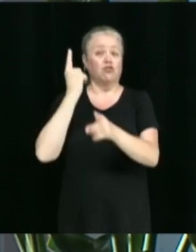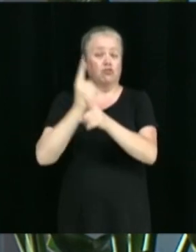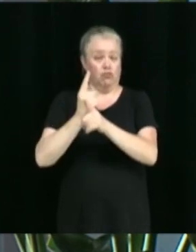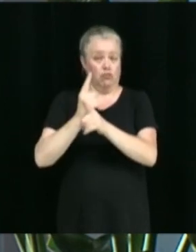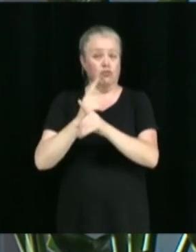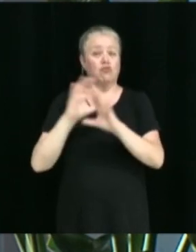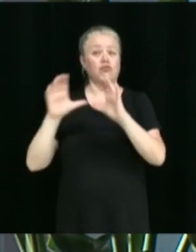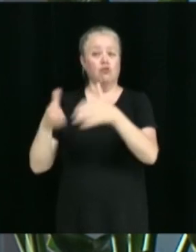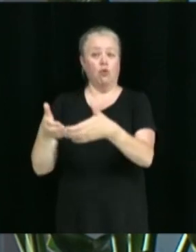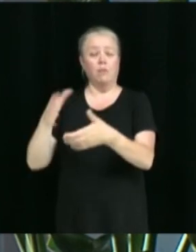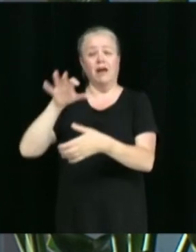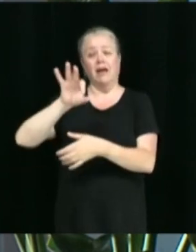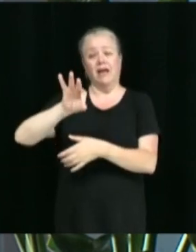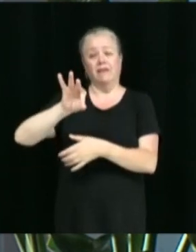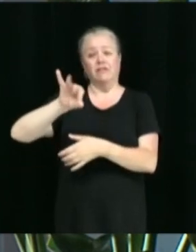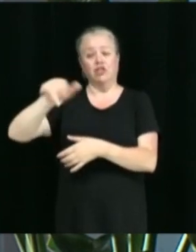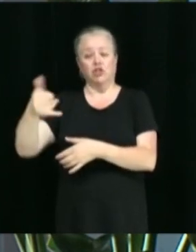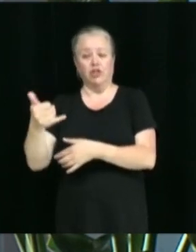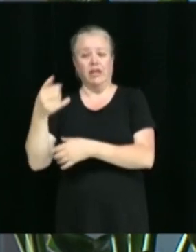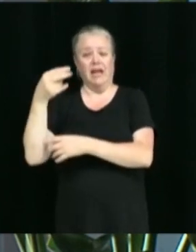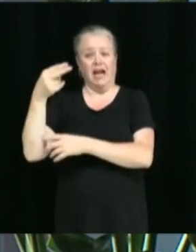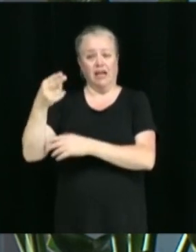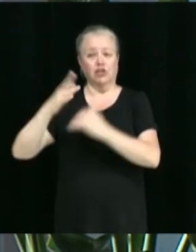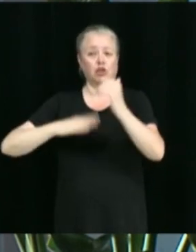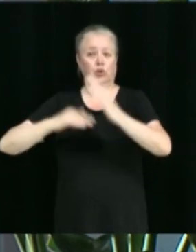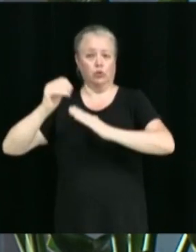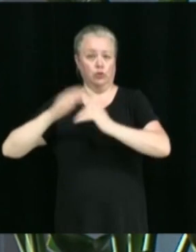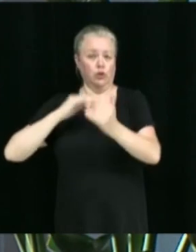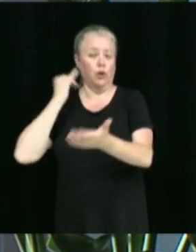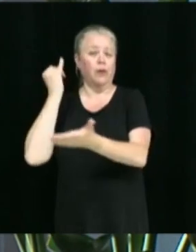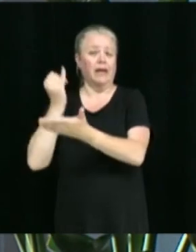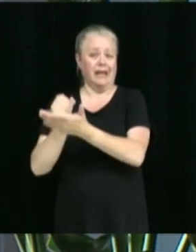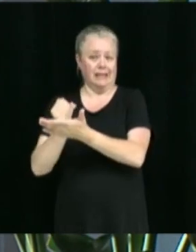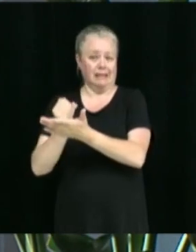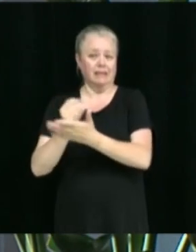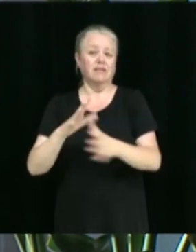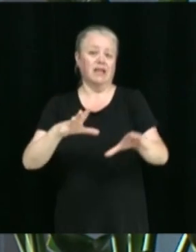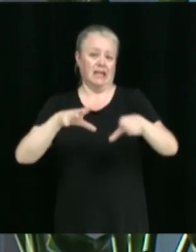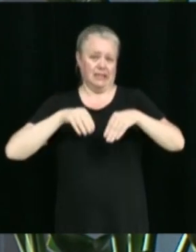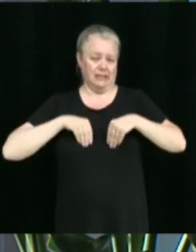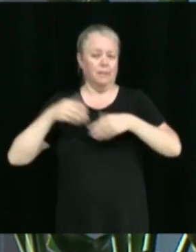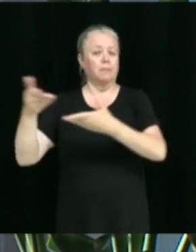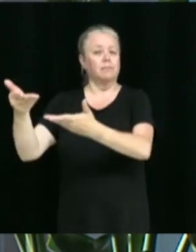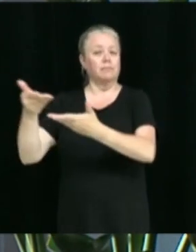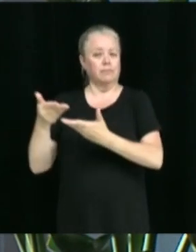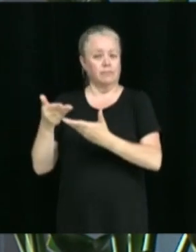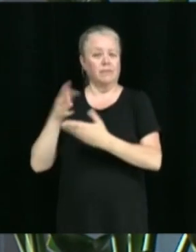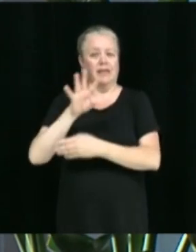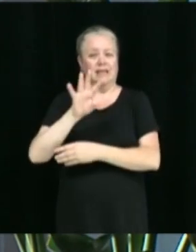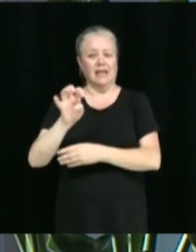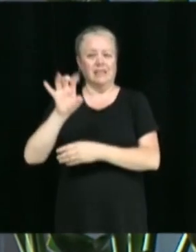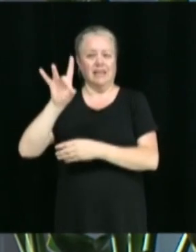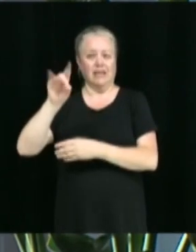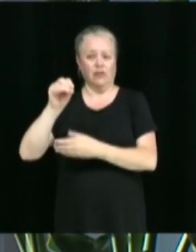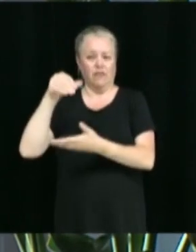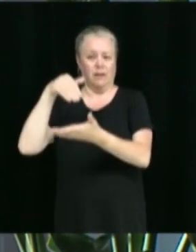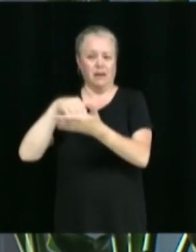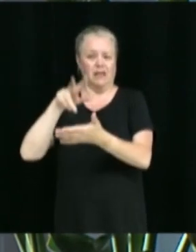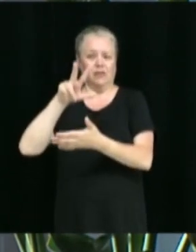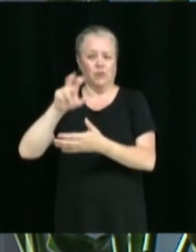soit celle du groupe FJH Construction Inc. Il y a lieu d'accepter sa soumission au montant de 480